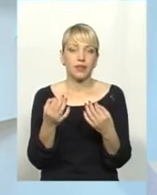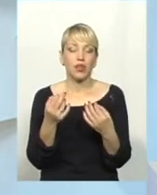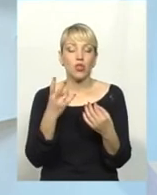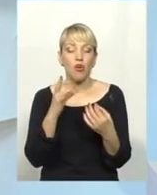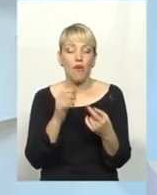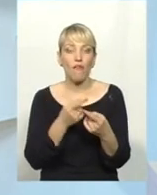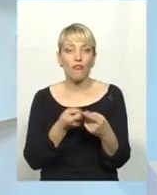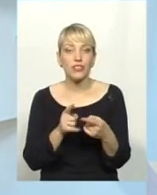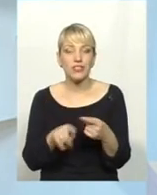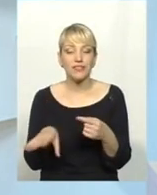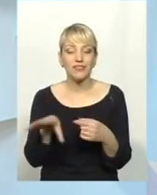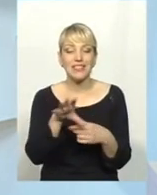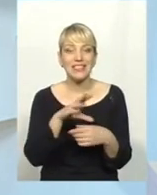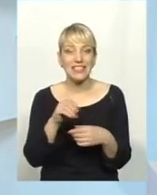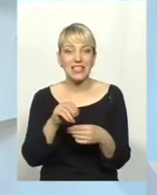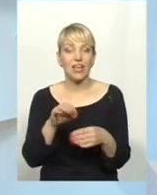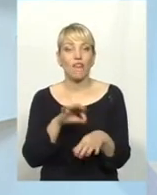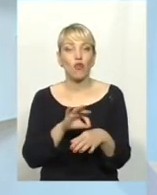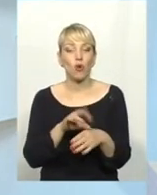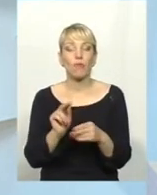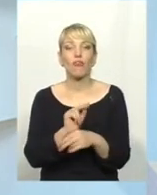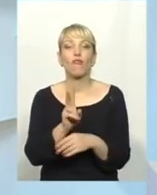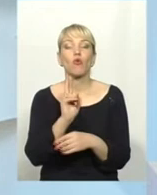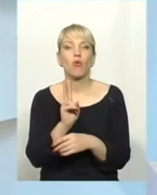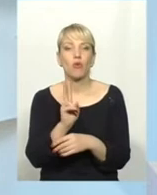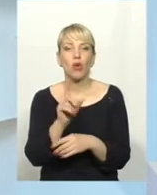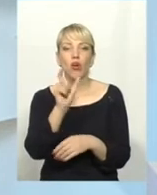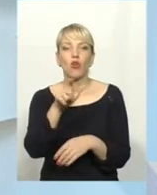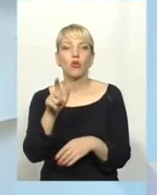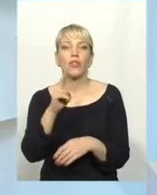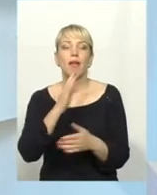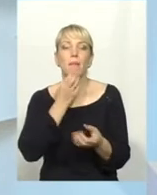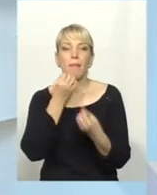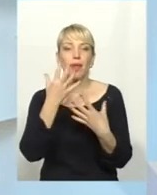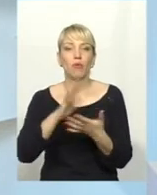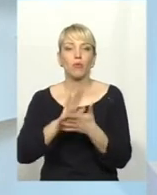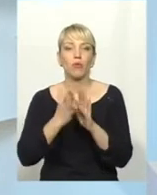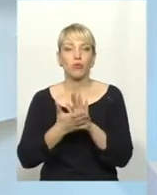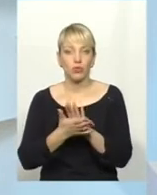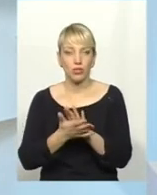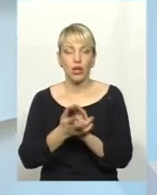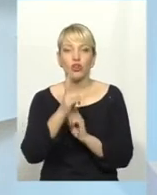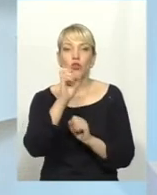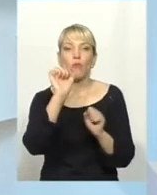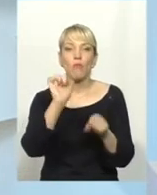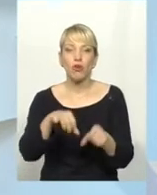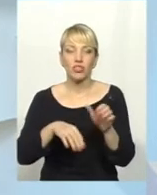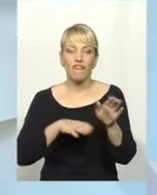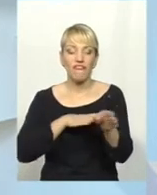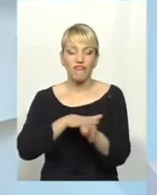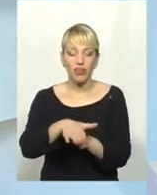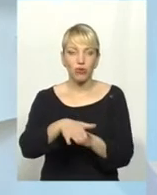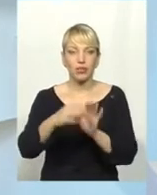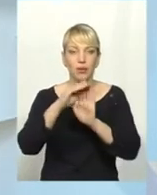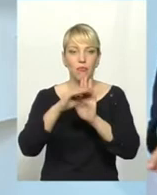В соціально адаптованих людей, які можуть виконати програму, можуть встановити